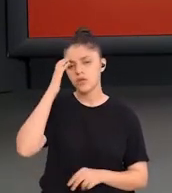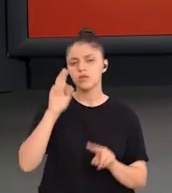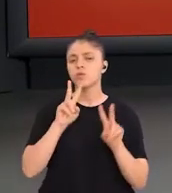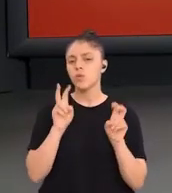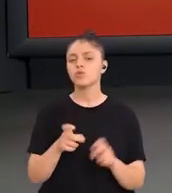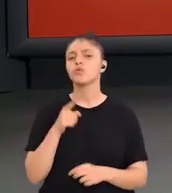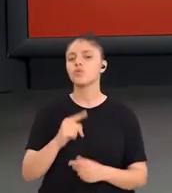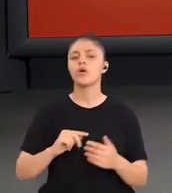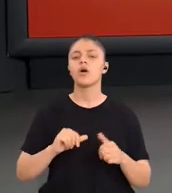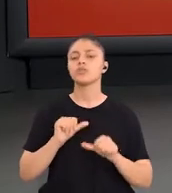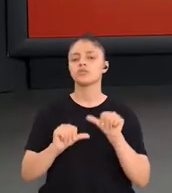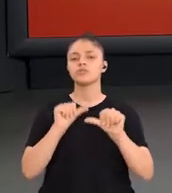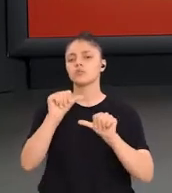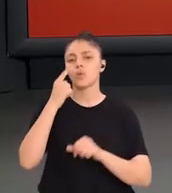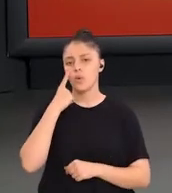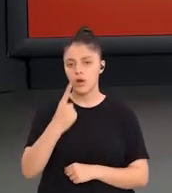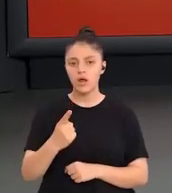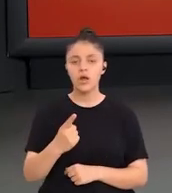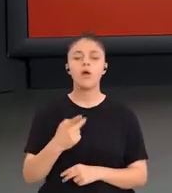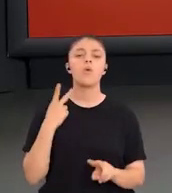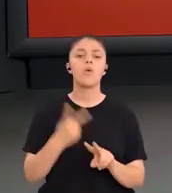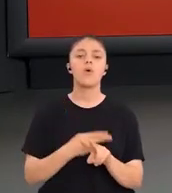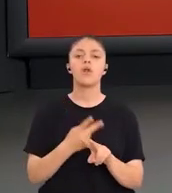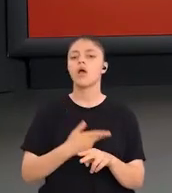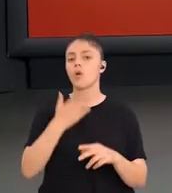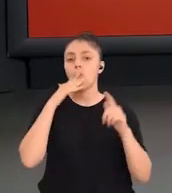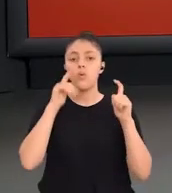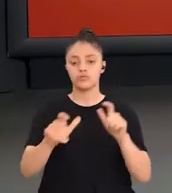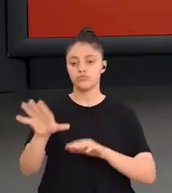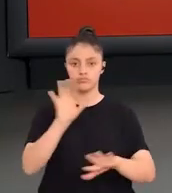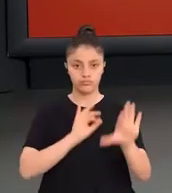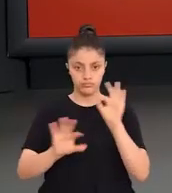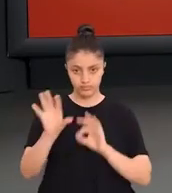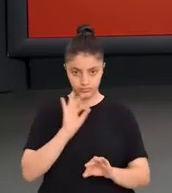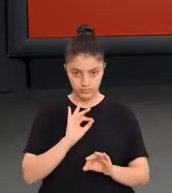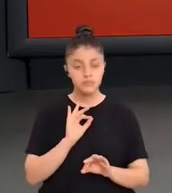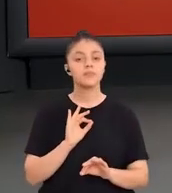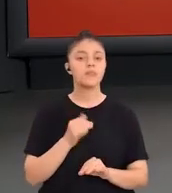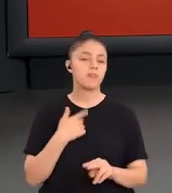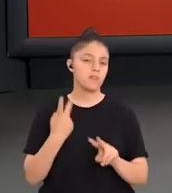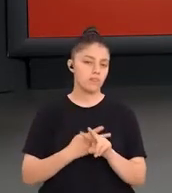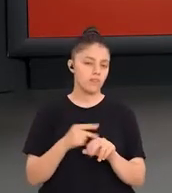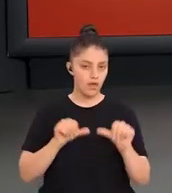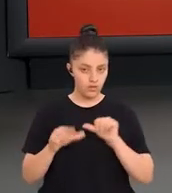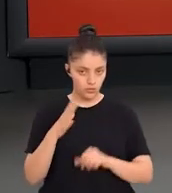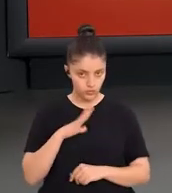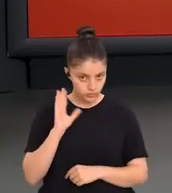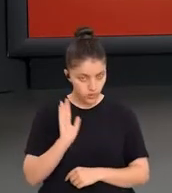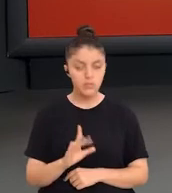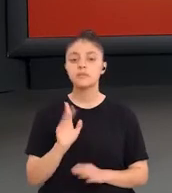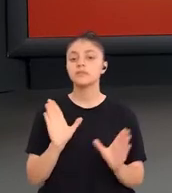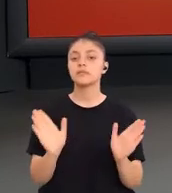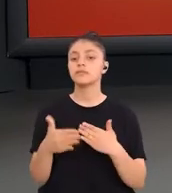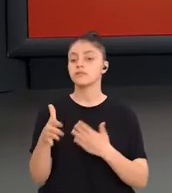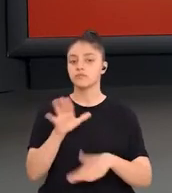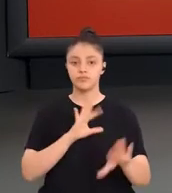Özellikle bu aşamada pilot okulların seçilmesi, sınıfların seçilmesi son derece önemli. Peki